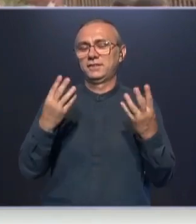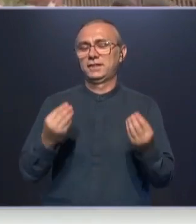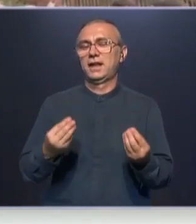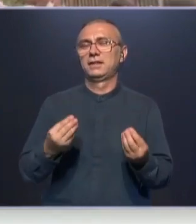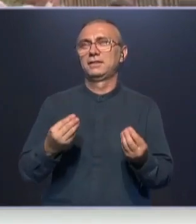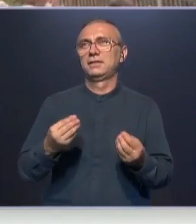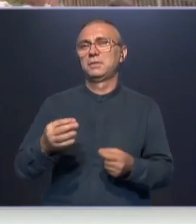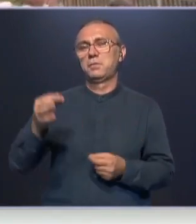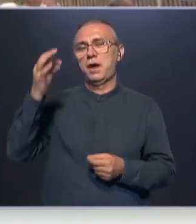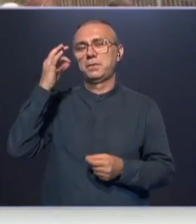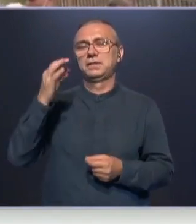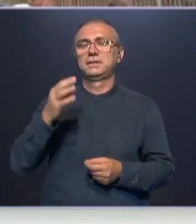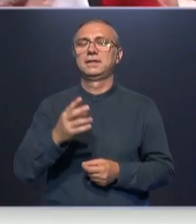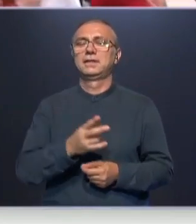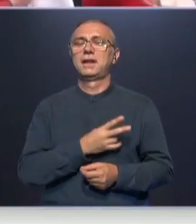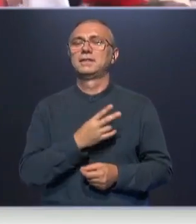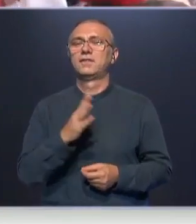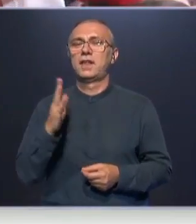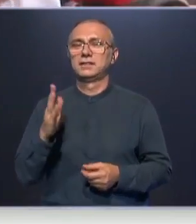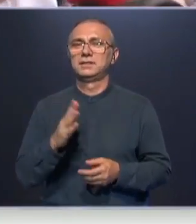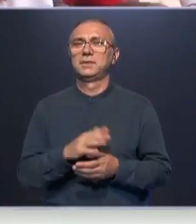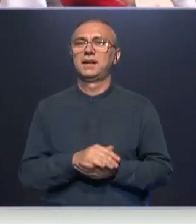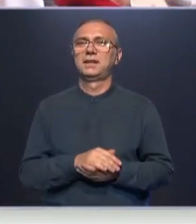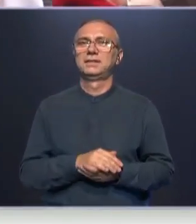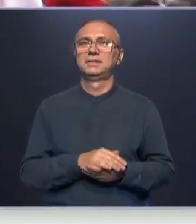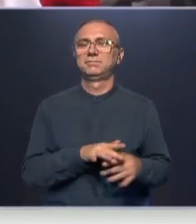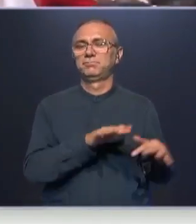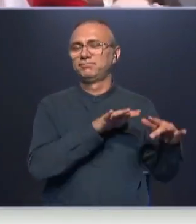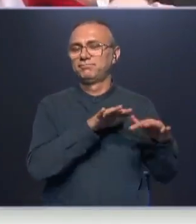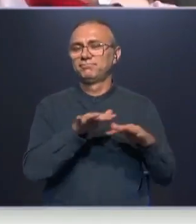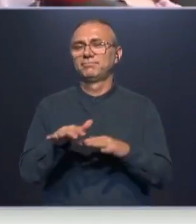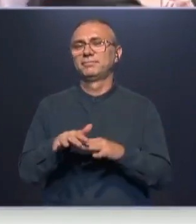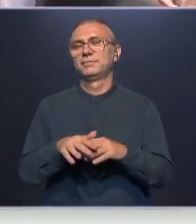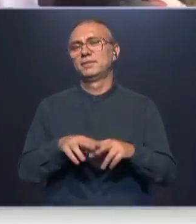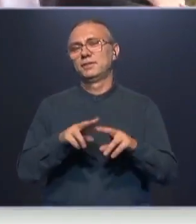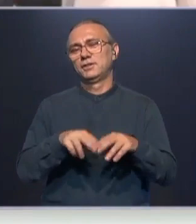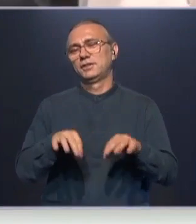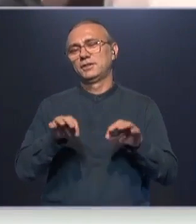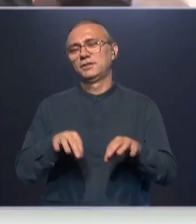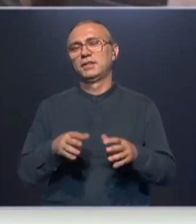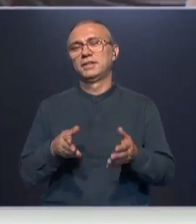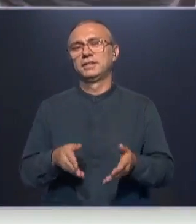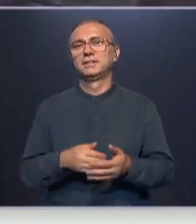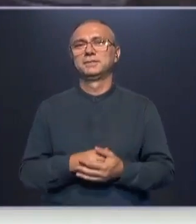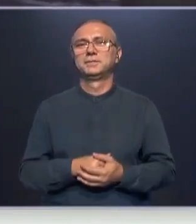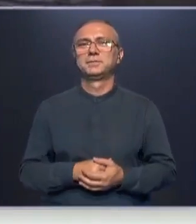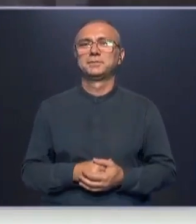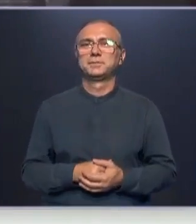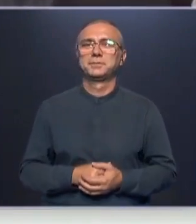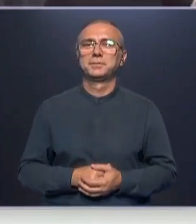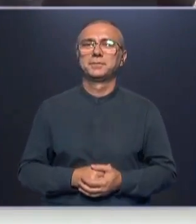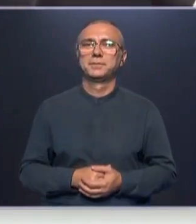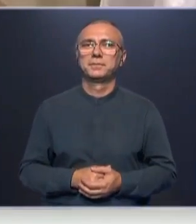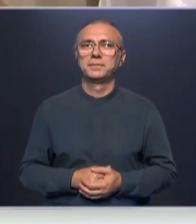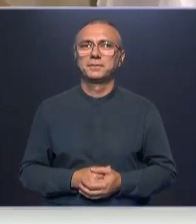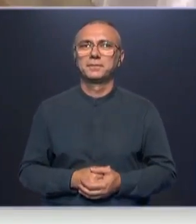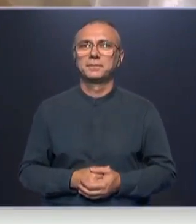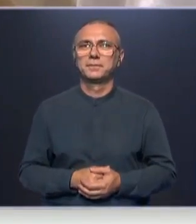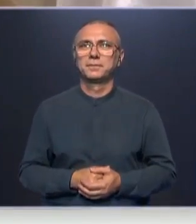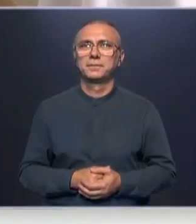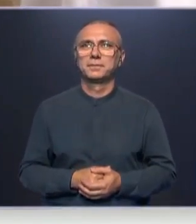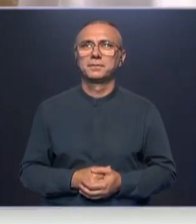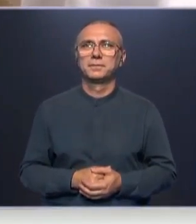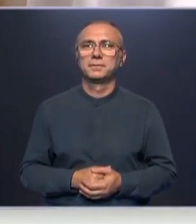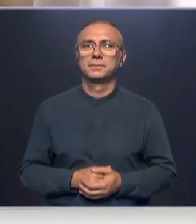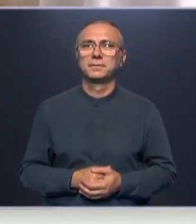престольного праздника, многие люди приходят обязательно принять святое крещение в воде